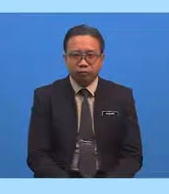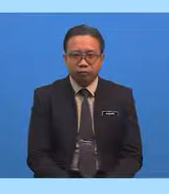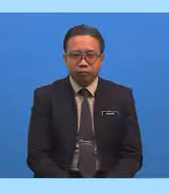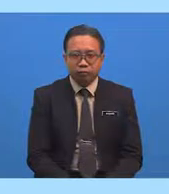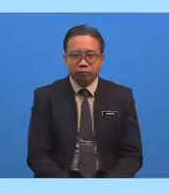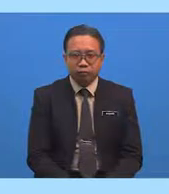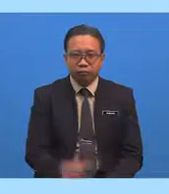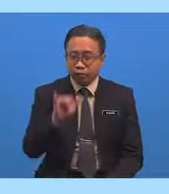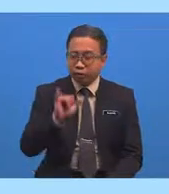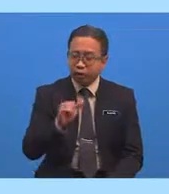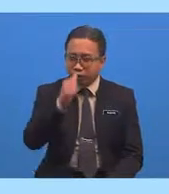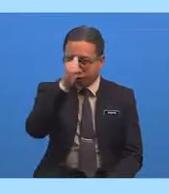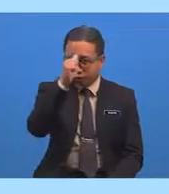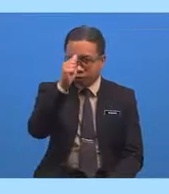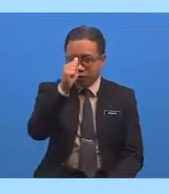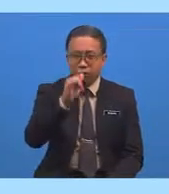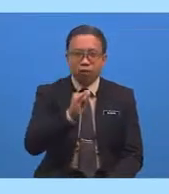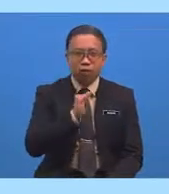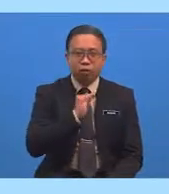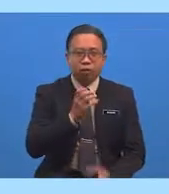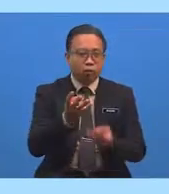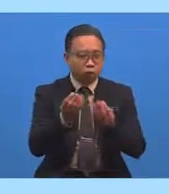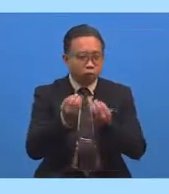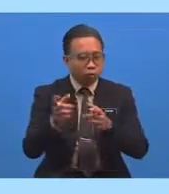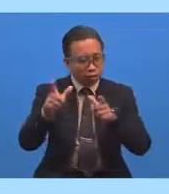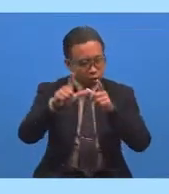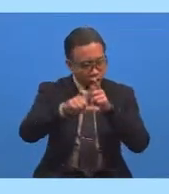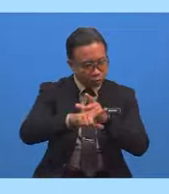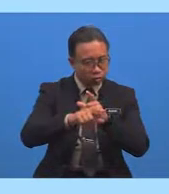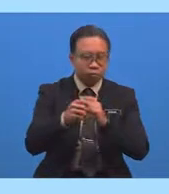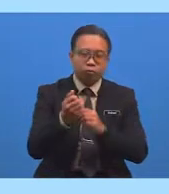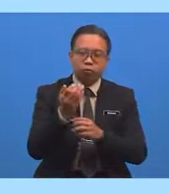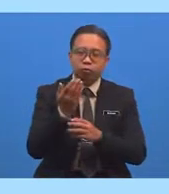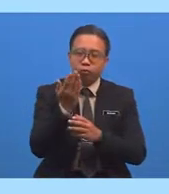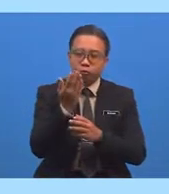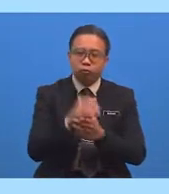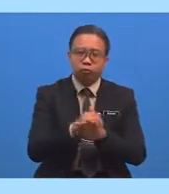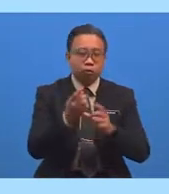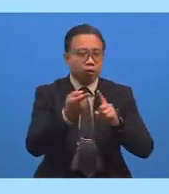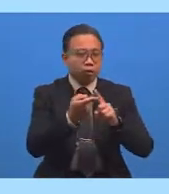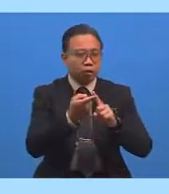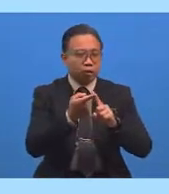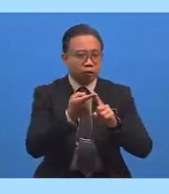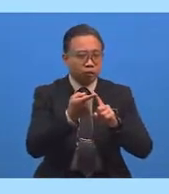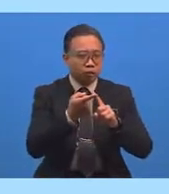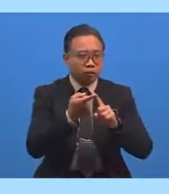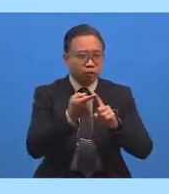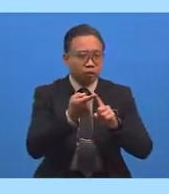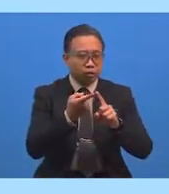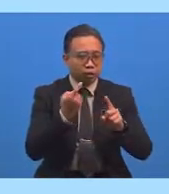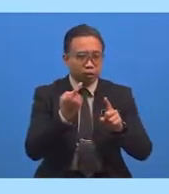Ya Allah Aku memohon perlindunganmu Minal ajzi wal kasal